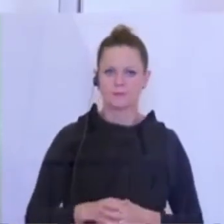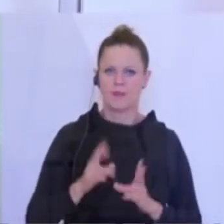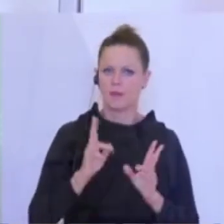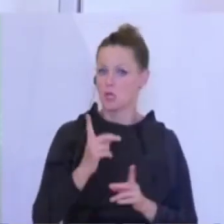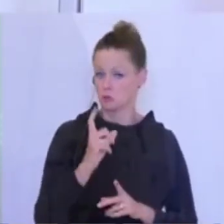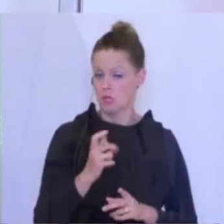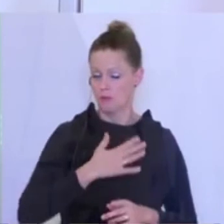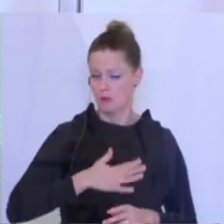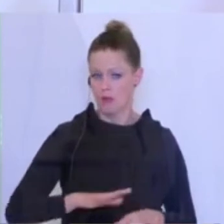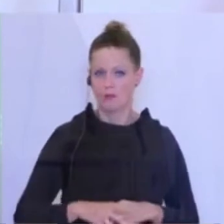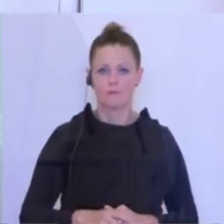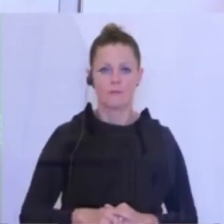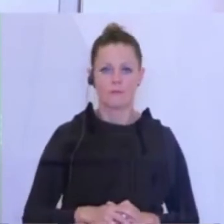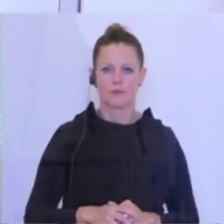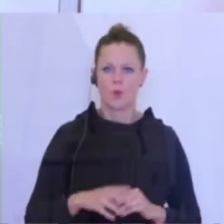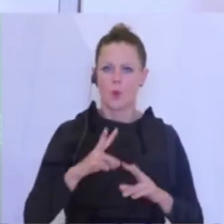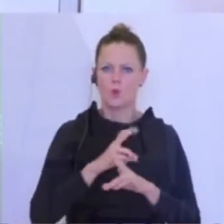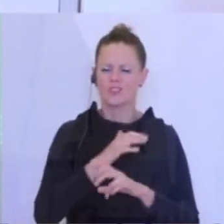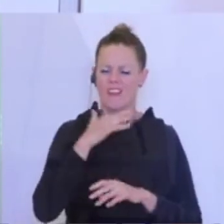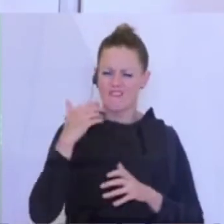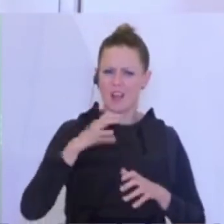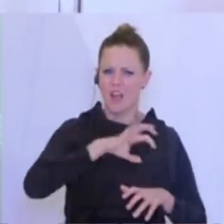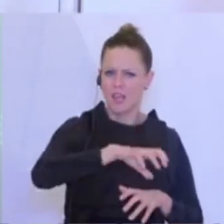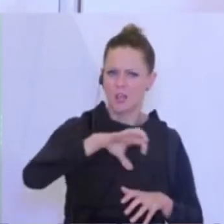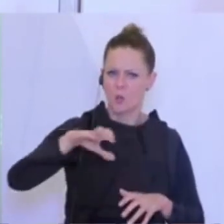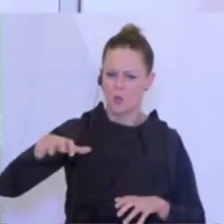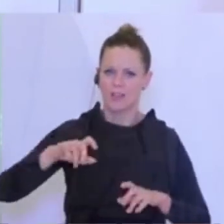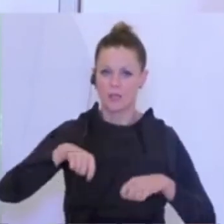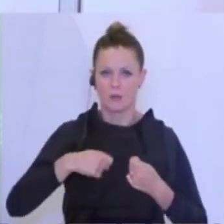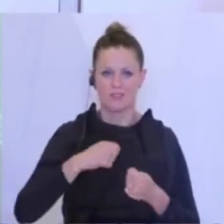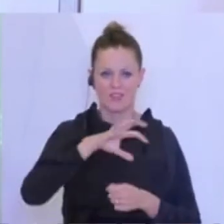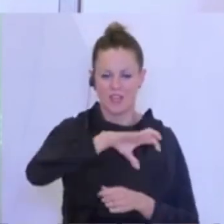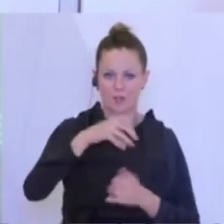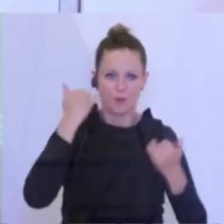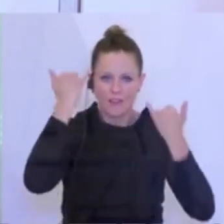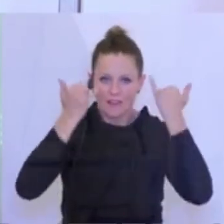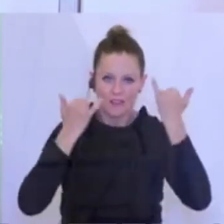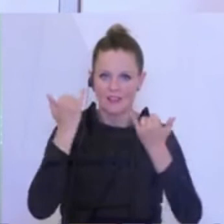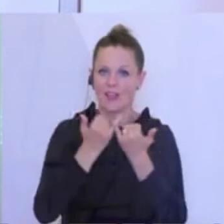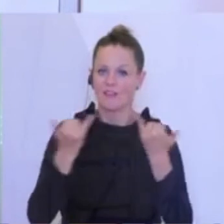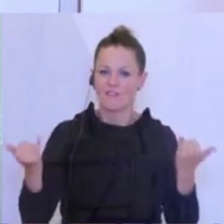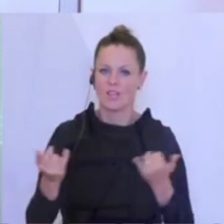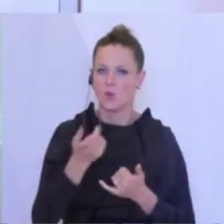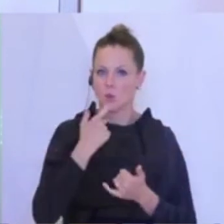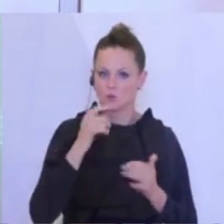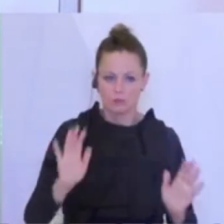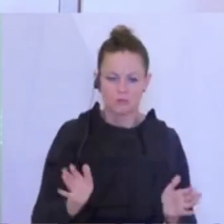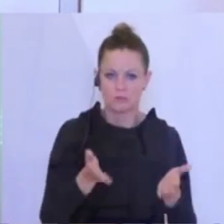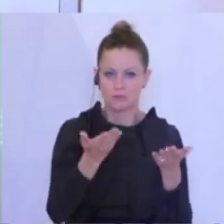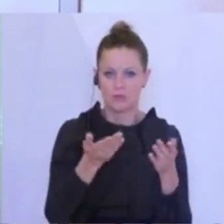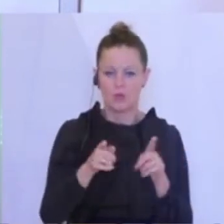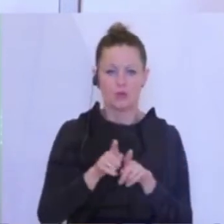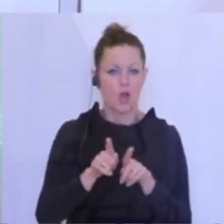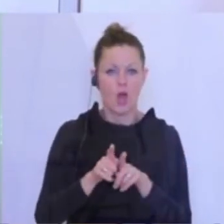starten. Es gibt in vielen Regionen Österreichs regionale Ideen, um den Konsum anzukurbeln oder auch